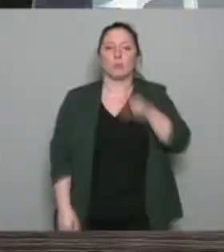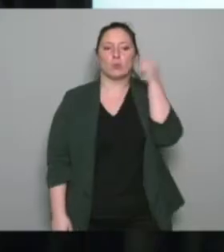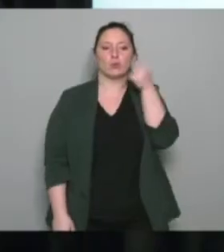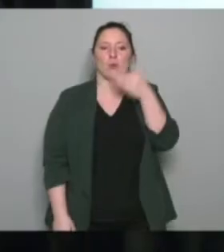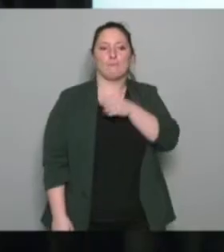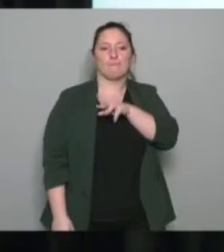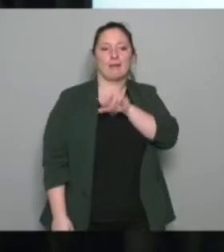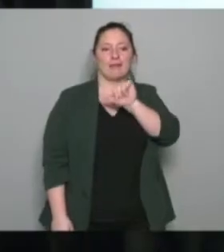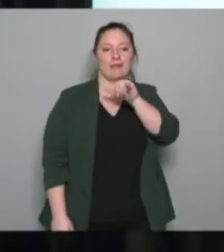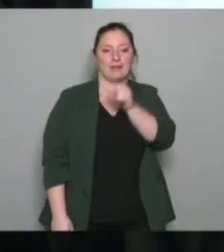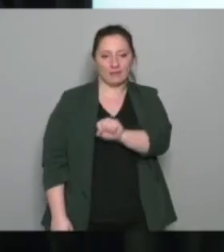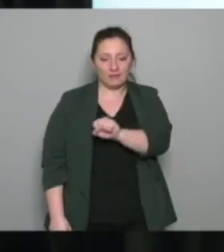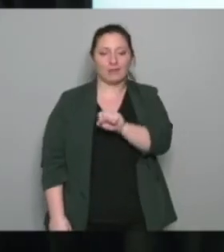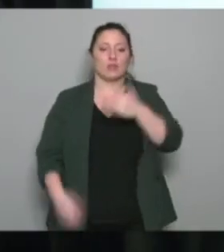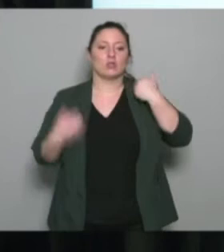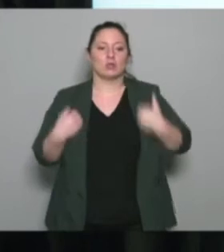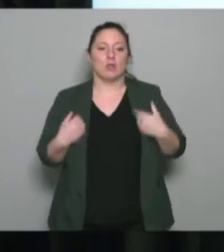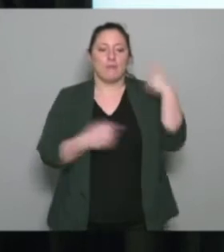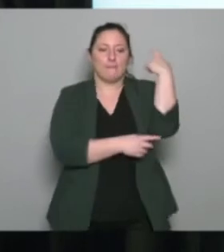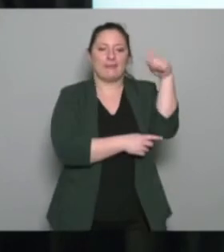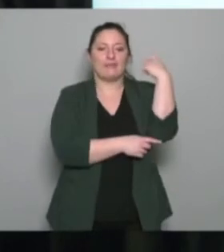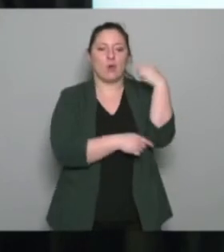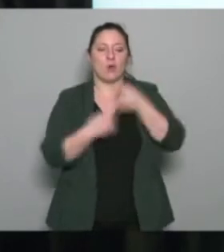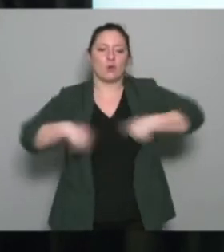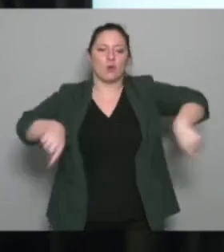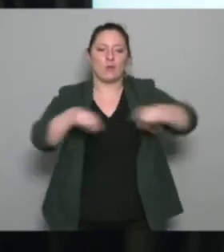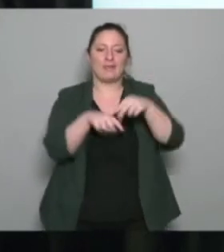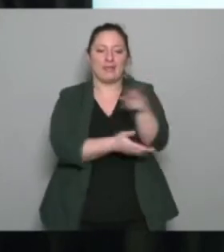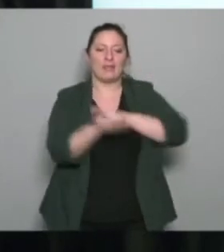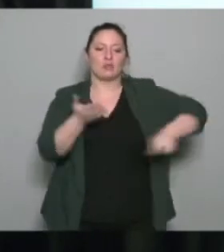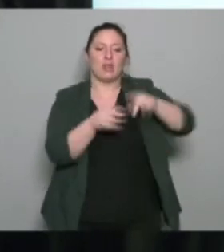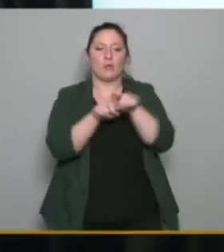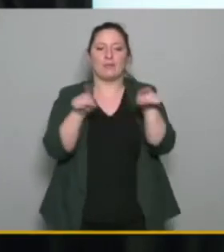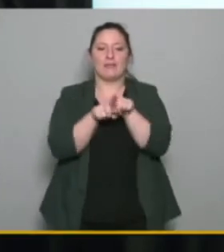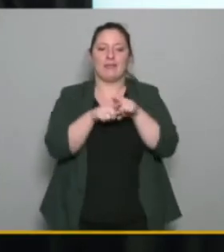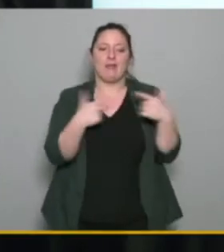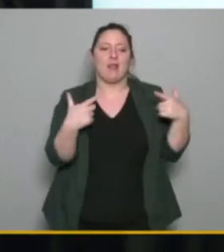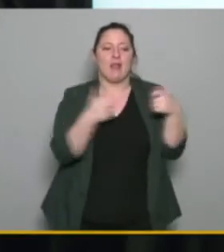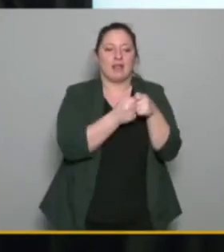président du comité régional olympique et sportif normandie et président de la ligue de normandie de handball